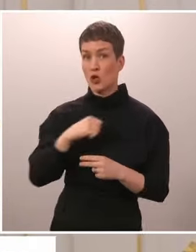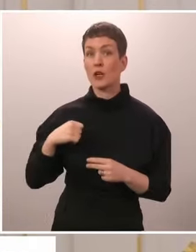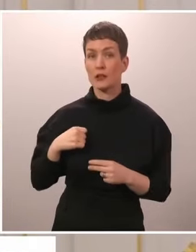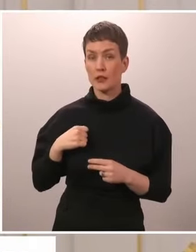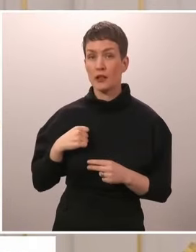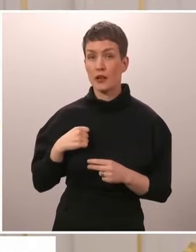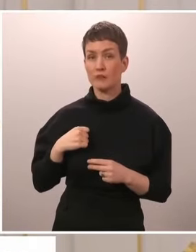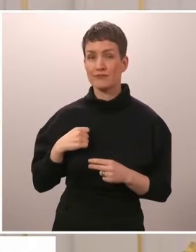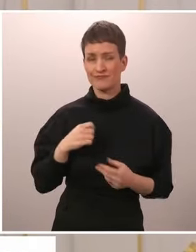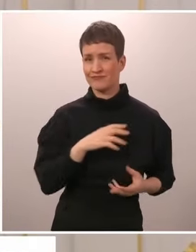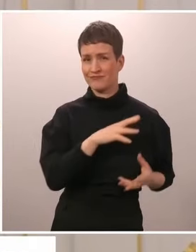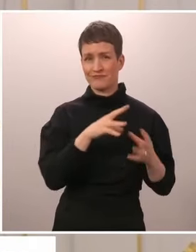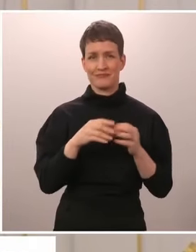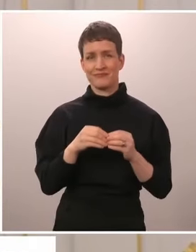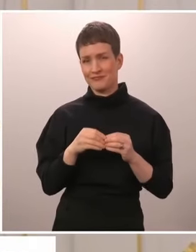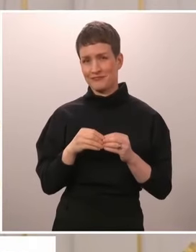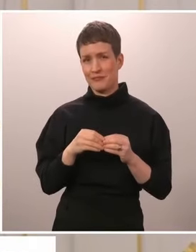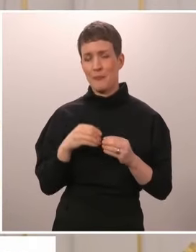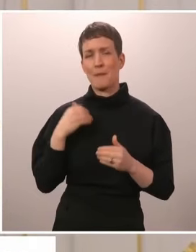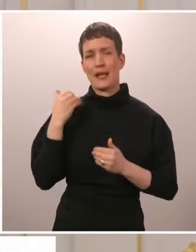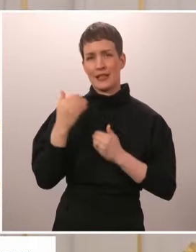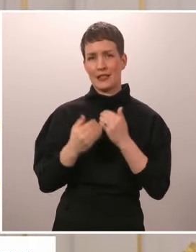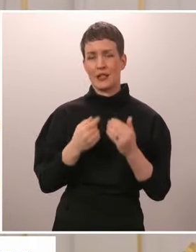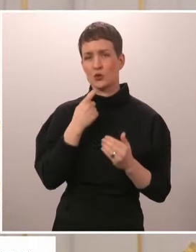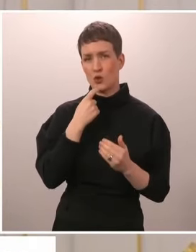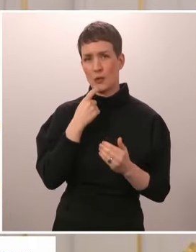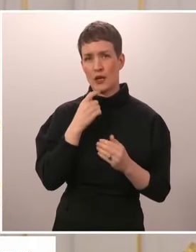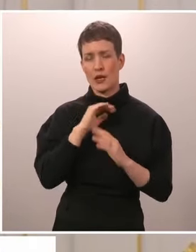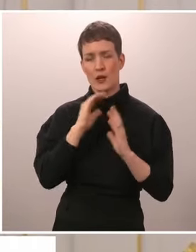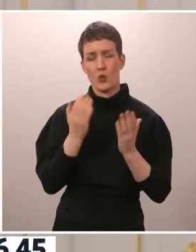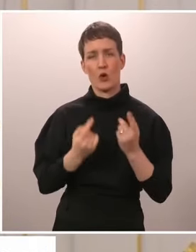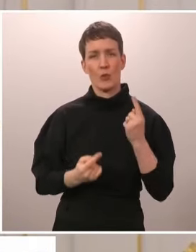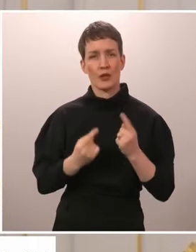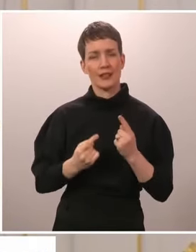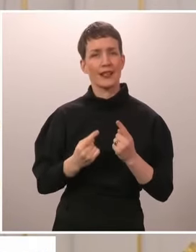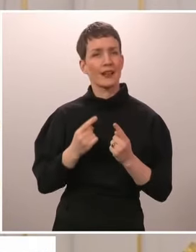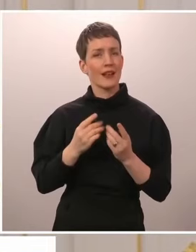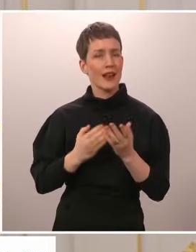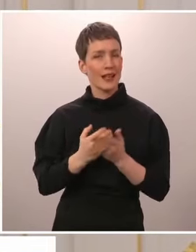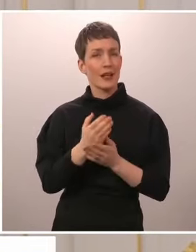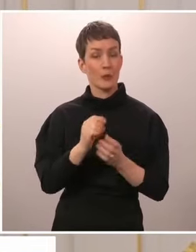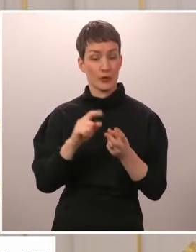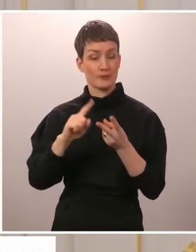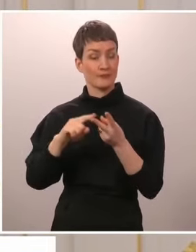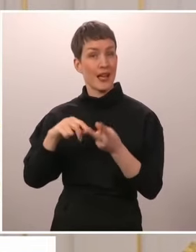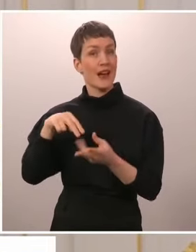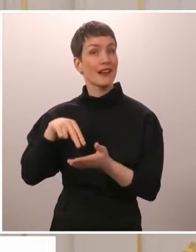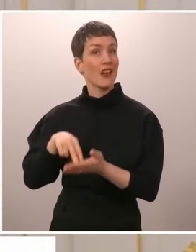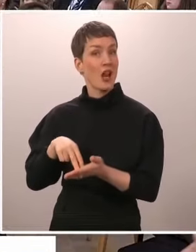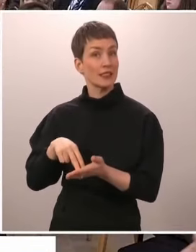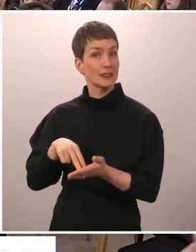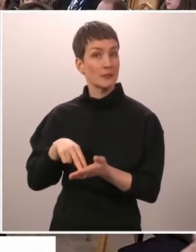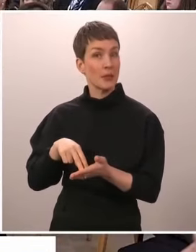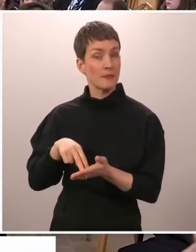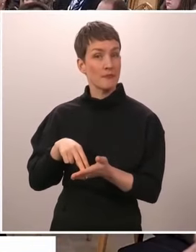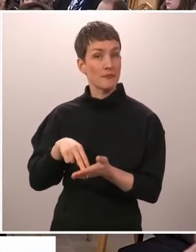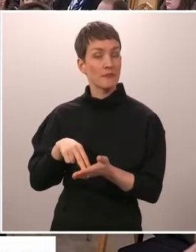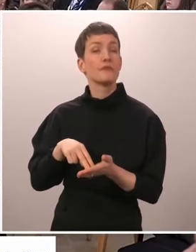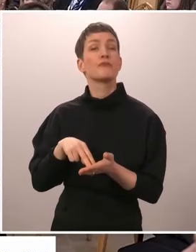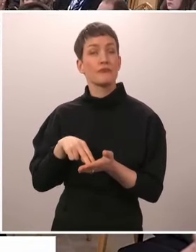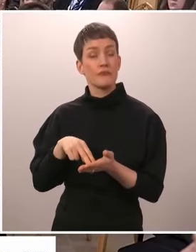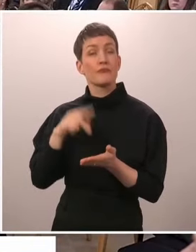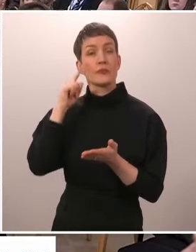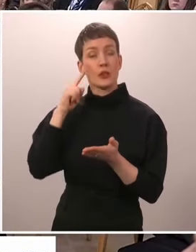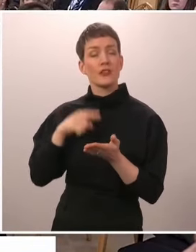perinteinen suomalainen ulkopoliittinen linja. Mutta se realismi, toinen pilari, lähtee liikkeelle siitä, että me edelleen